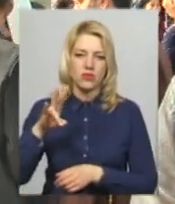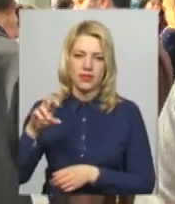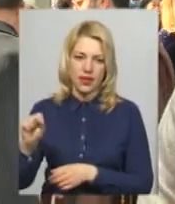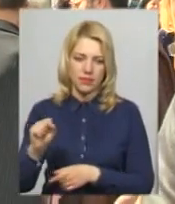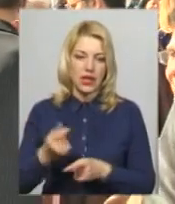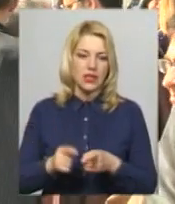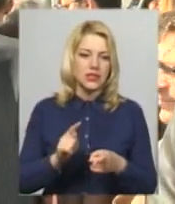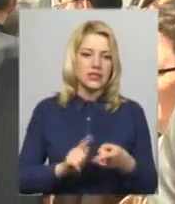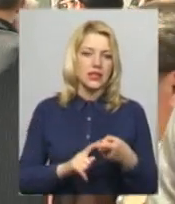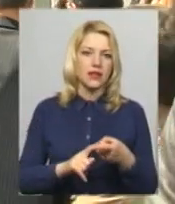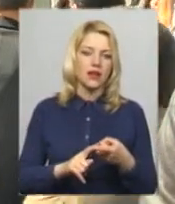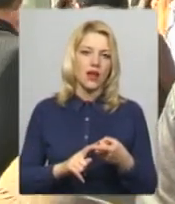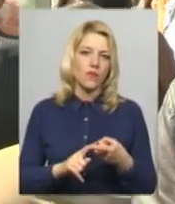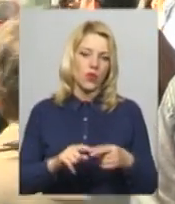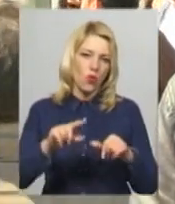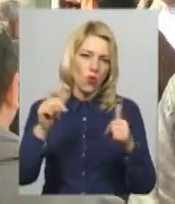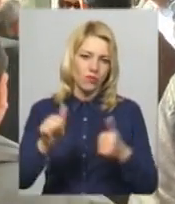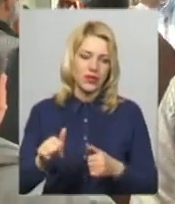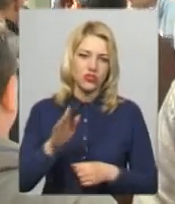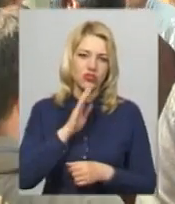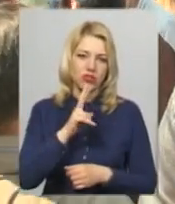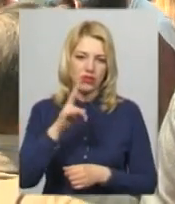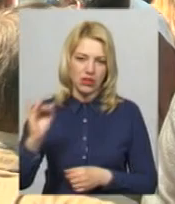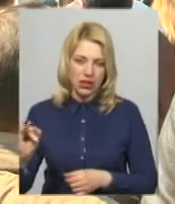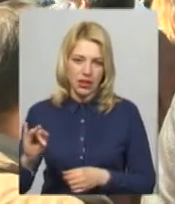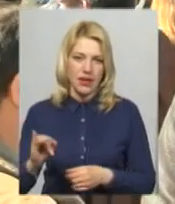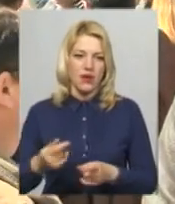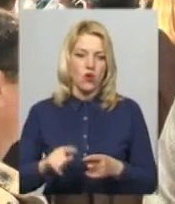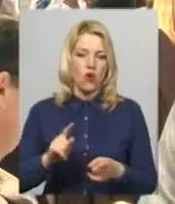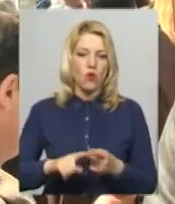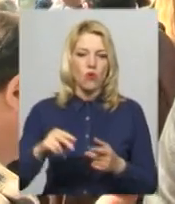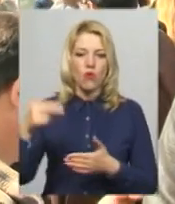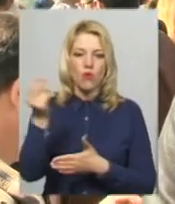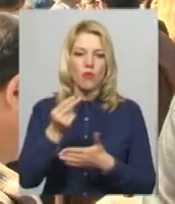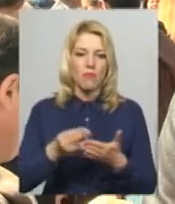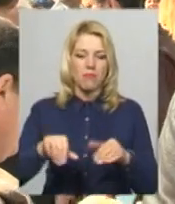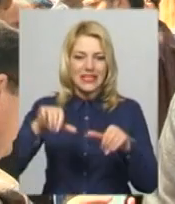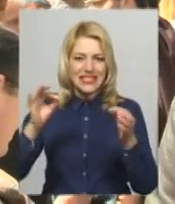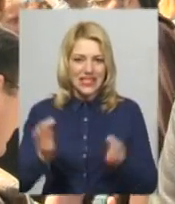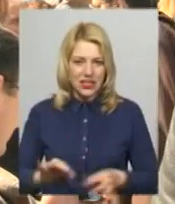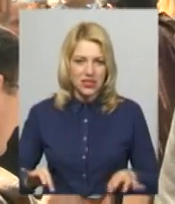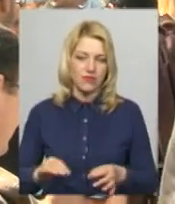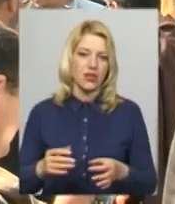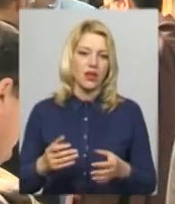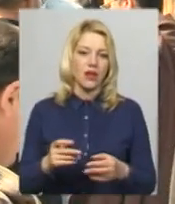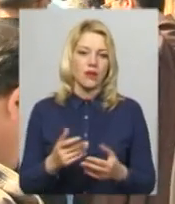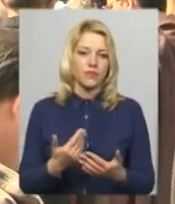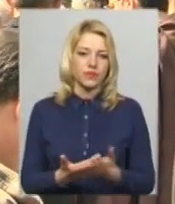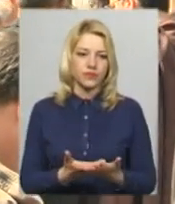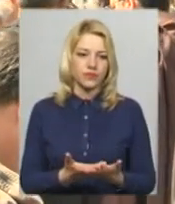Образ жінки в образотворчому мистецтві якраз в такому